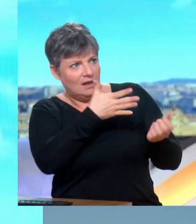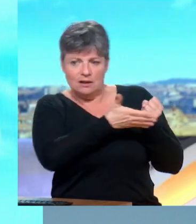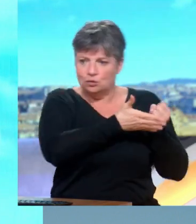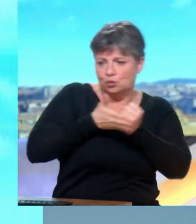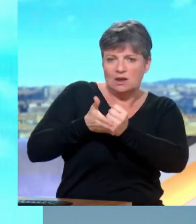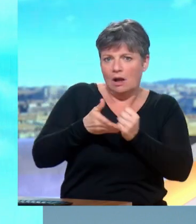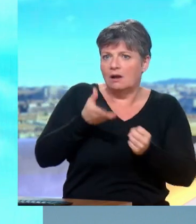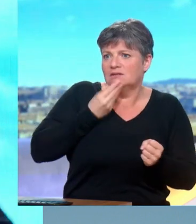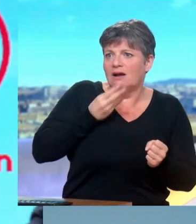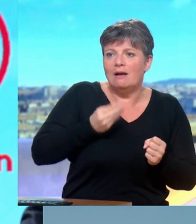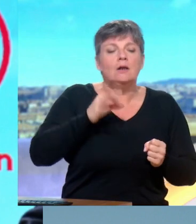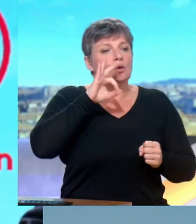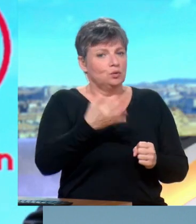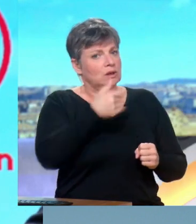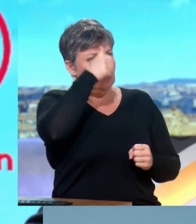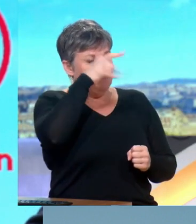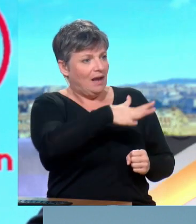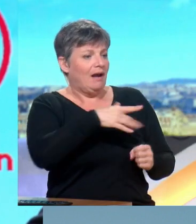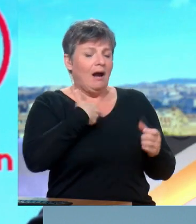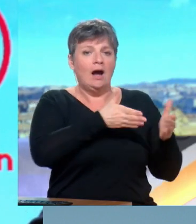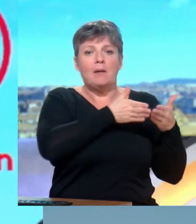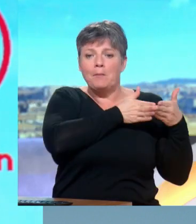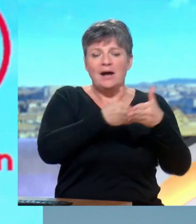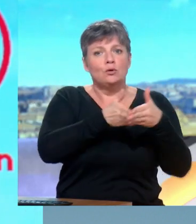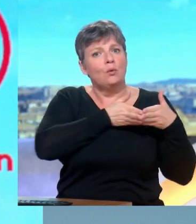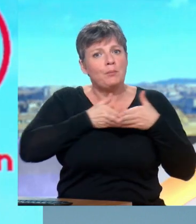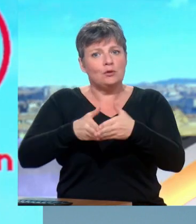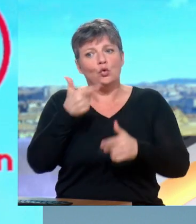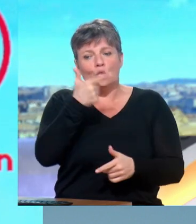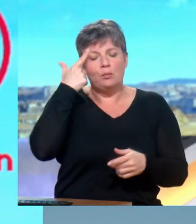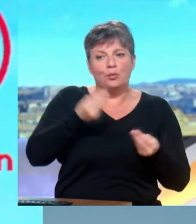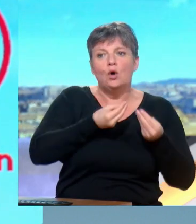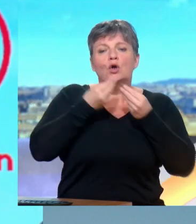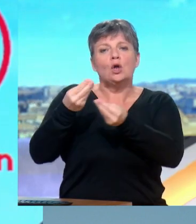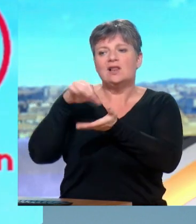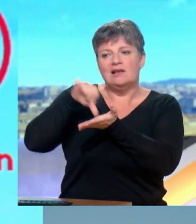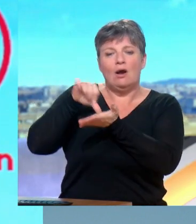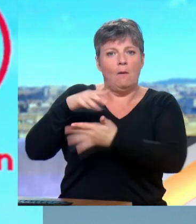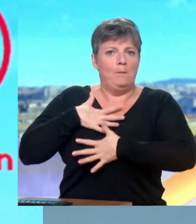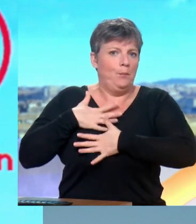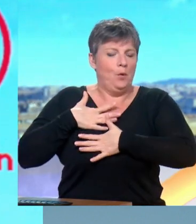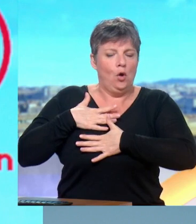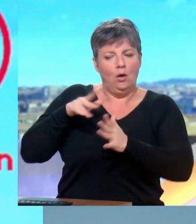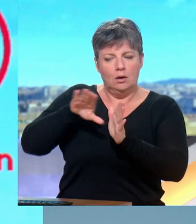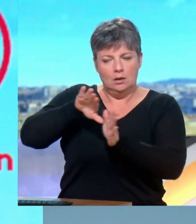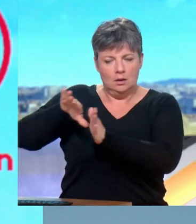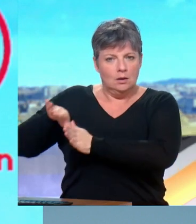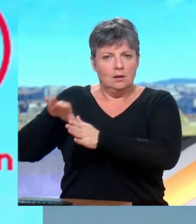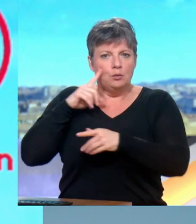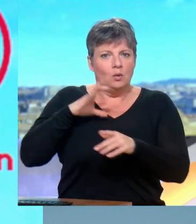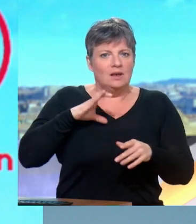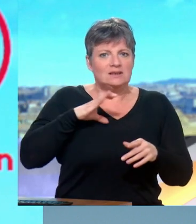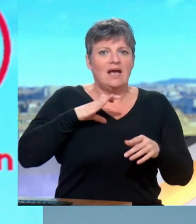'Iran ? Les Américains ont envoyé ces porte-avions pour dissuader l'Iran et surtout pour dissuader cette